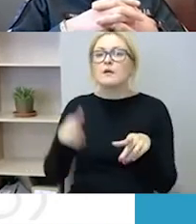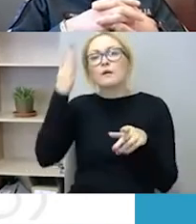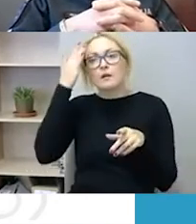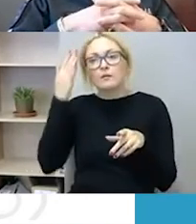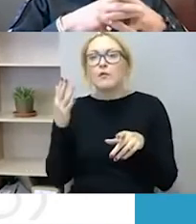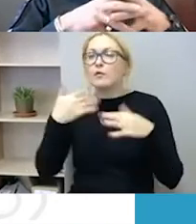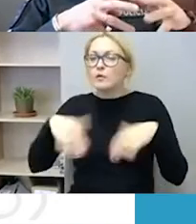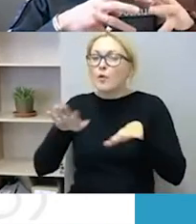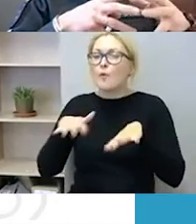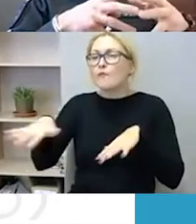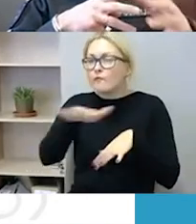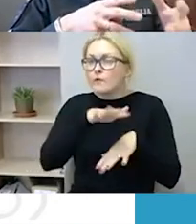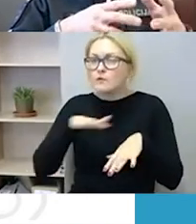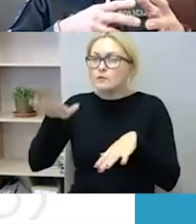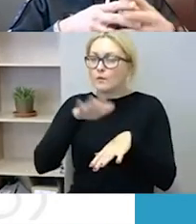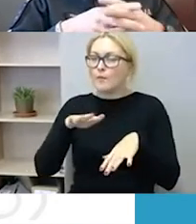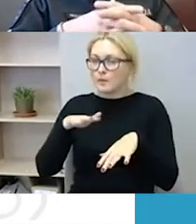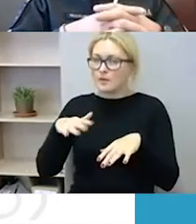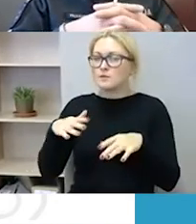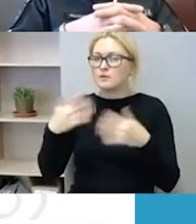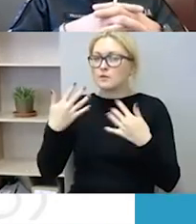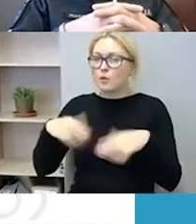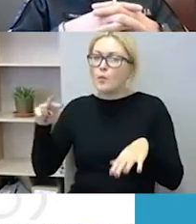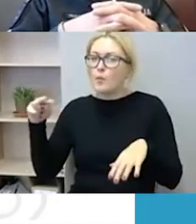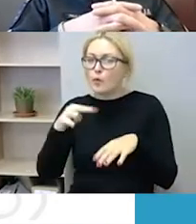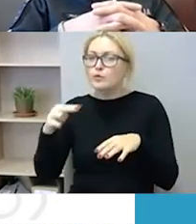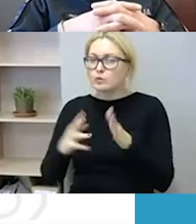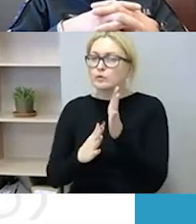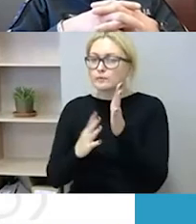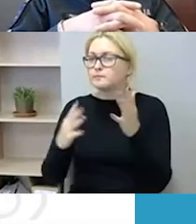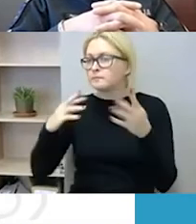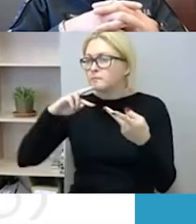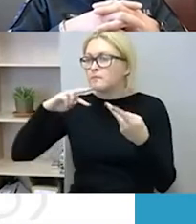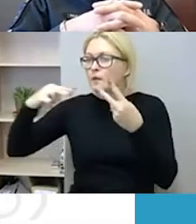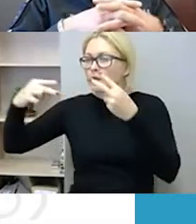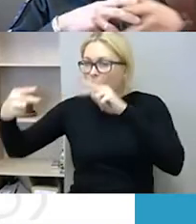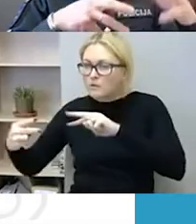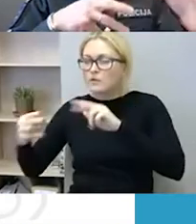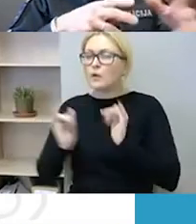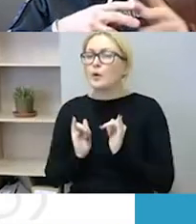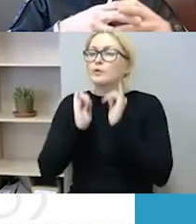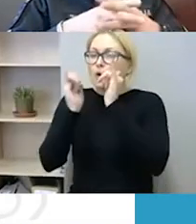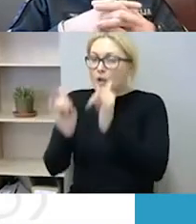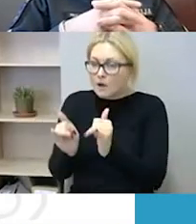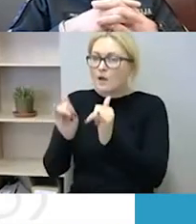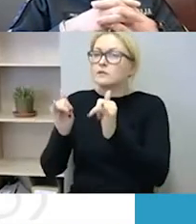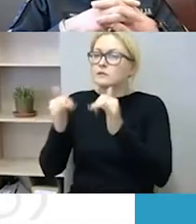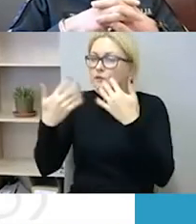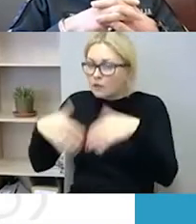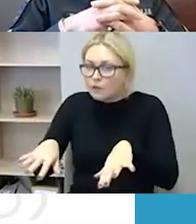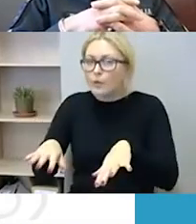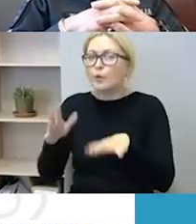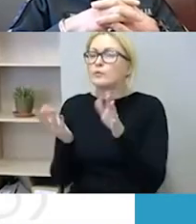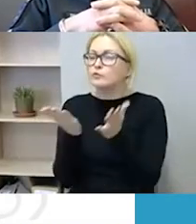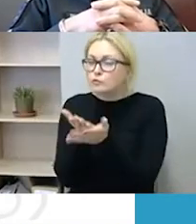ta neapykanta mažėja ir tolerancija tikrai auga, ir vėlgi prisimenant mūsų tas